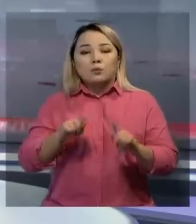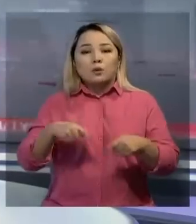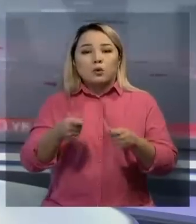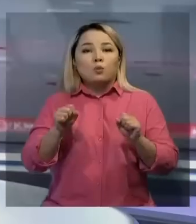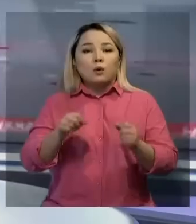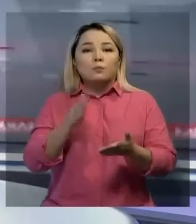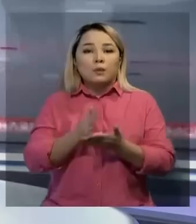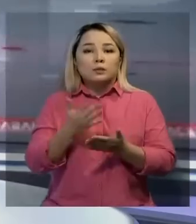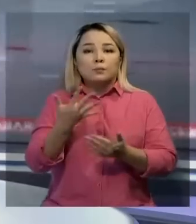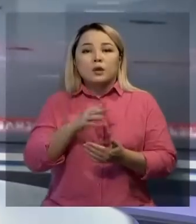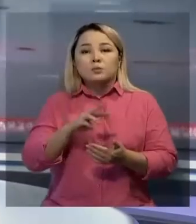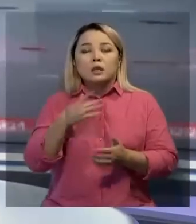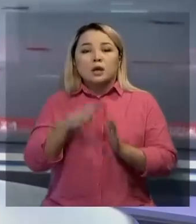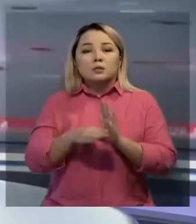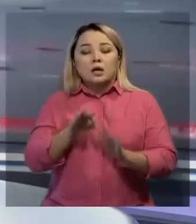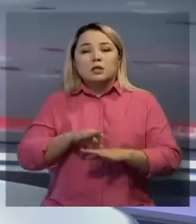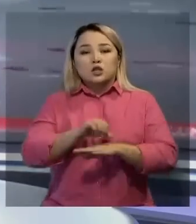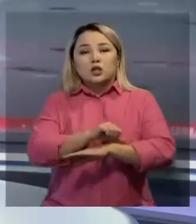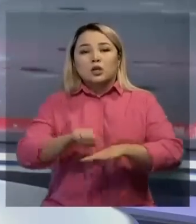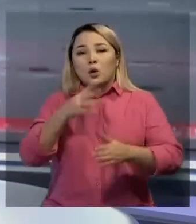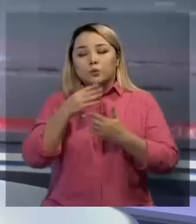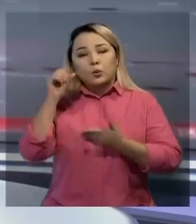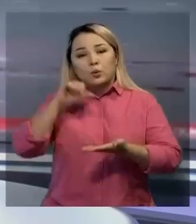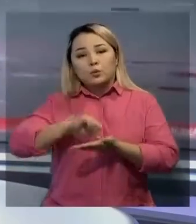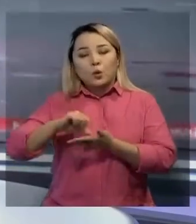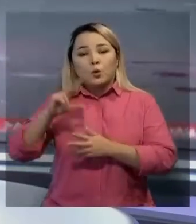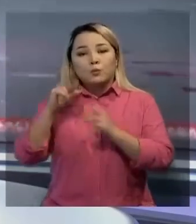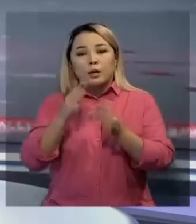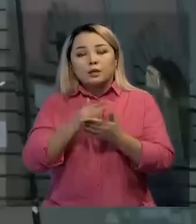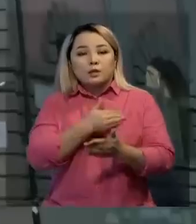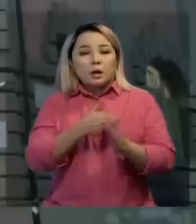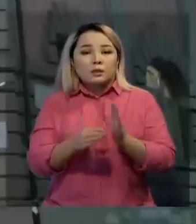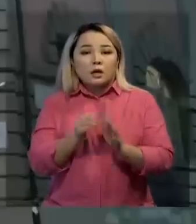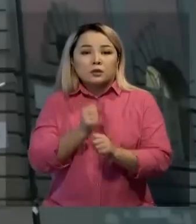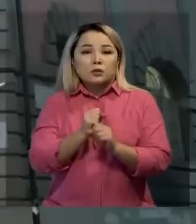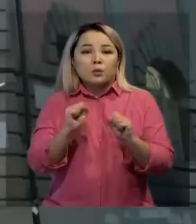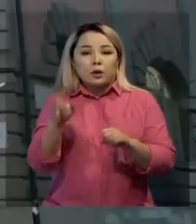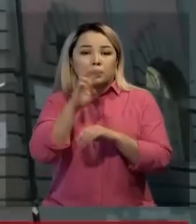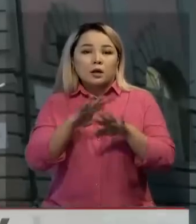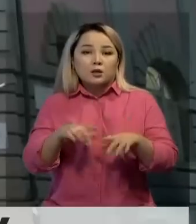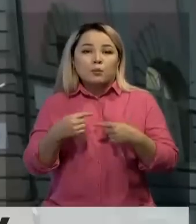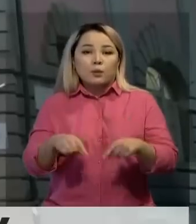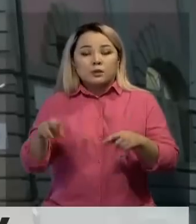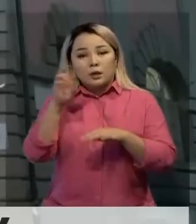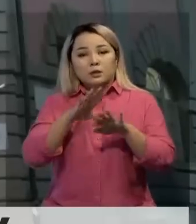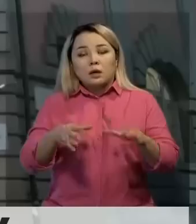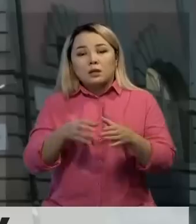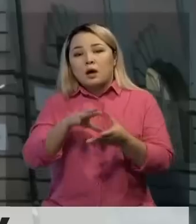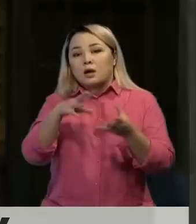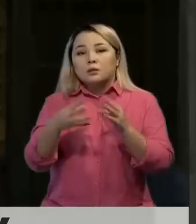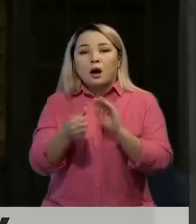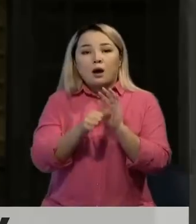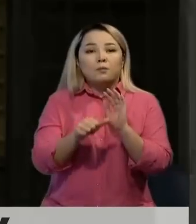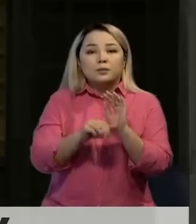Бұдан бөлек, 5 миллион сайлаушы шет елдерде өз үміткелеріне таңдау жасай алады. Ел бойынша және өзге мемлекеттерде бас аяғы